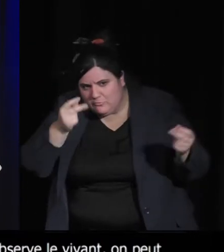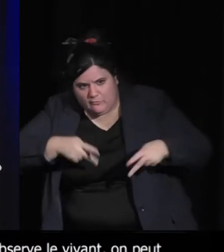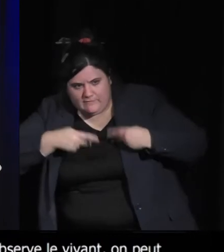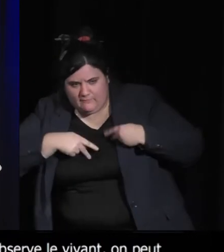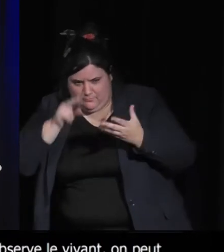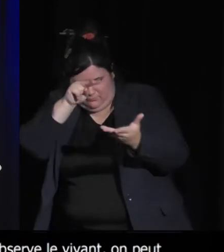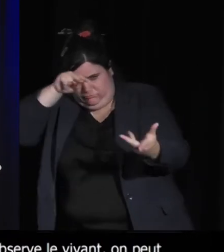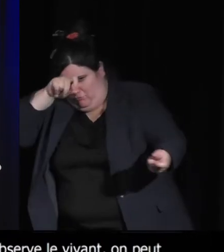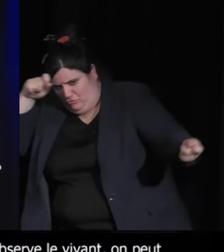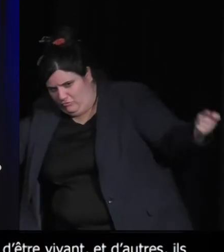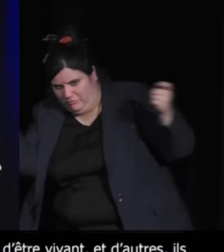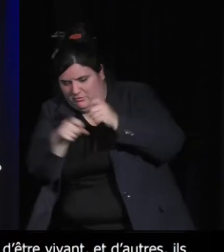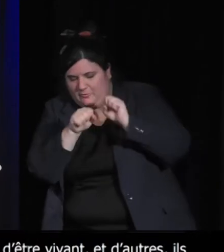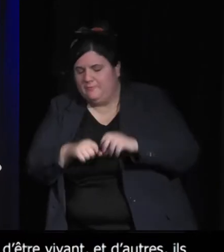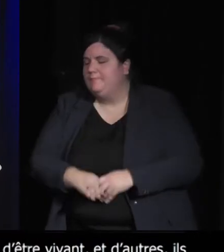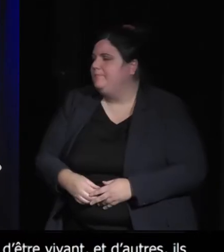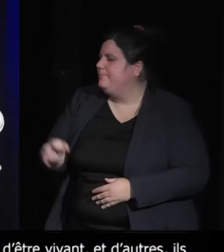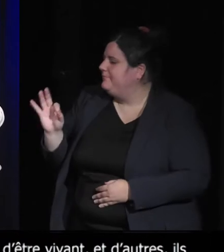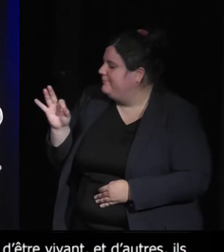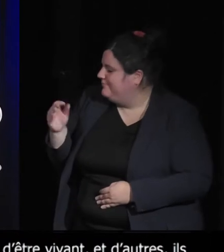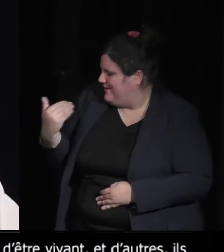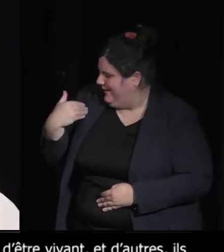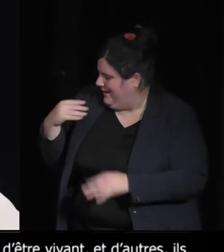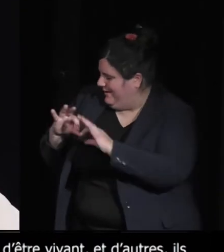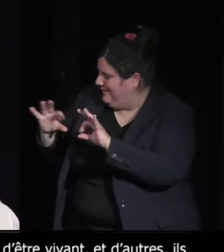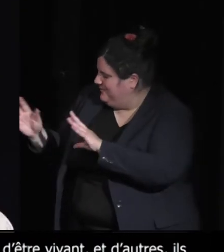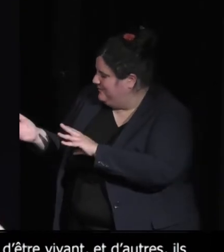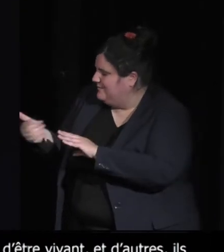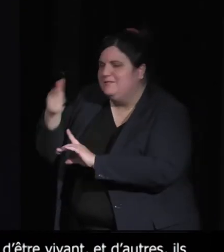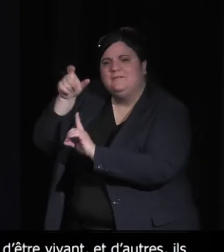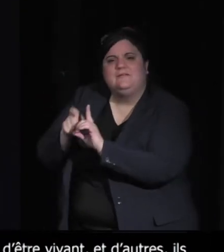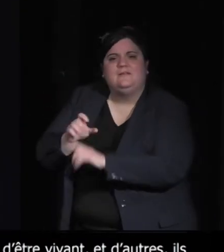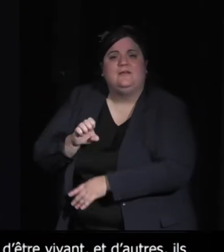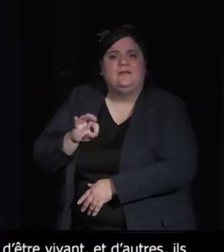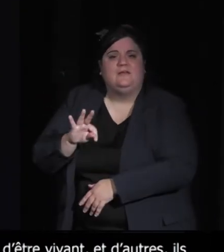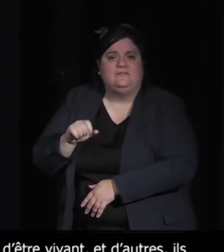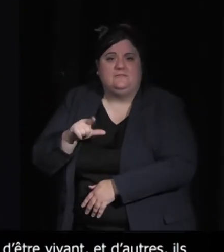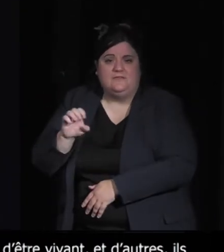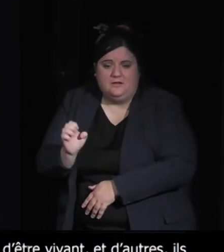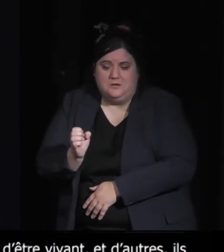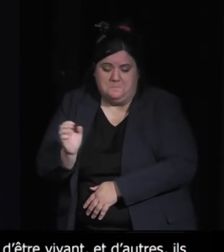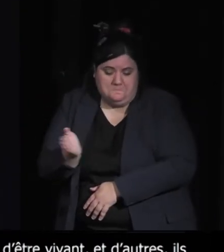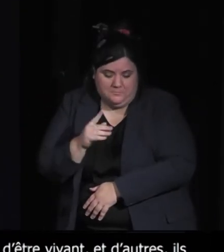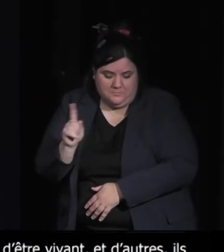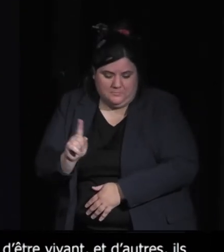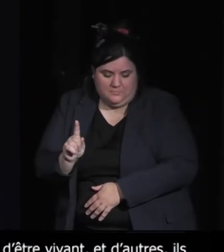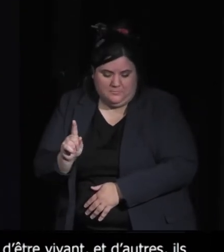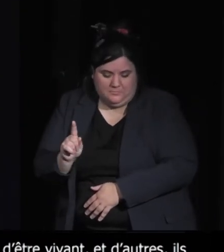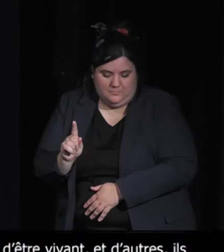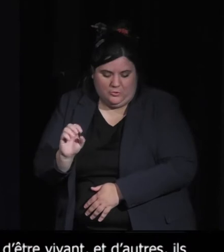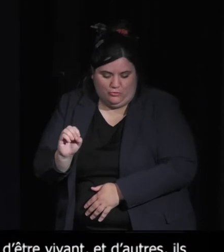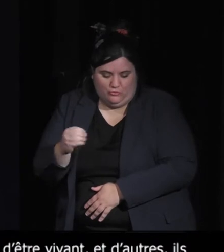Et c'est quelque chose, tu as cité aussi Estelle Zongmingal qui a sorti un livre il n pas très longtemps, y quelques mois d'ailleurs,